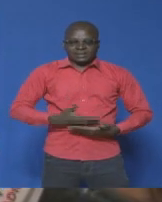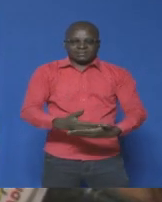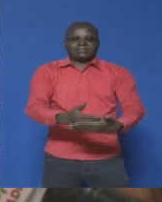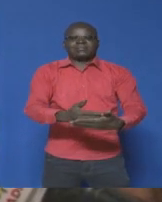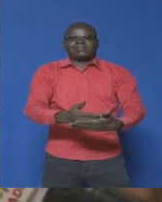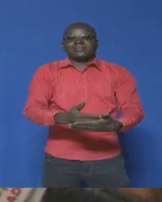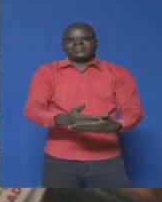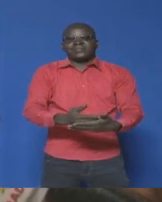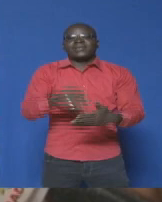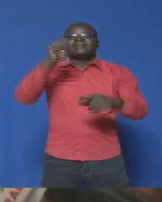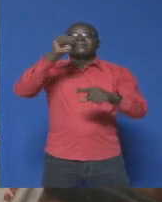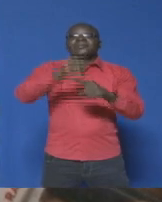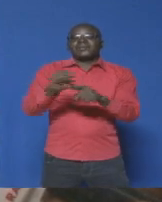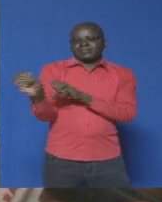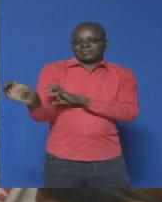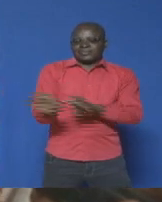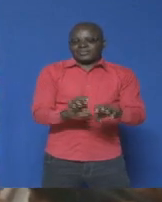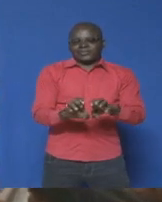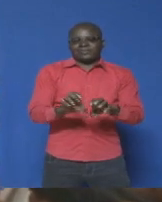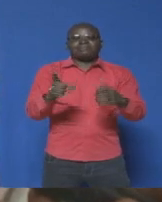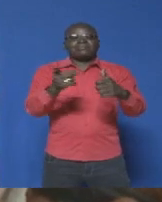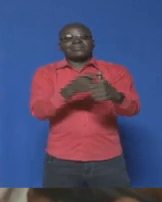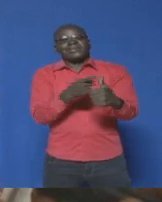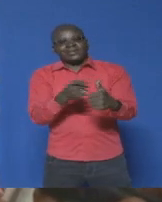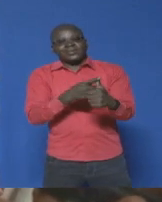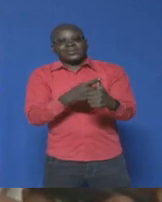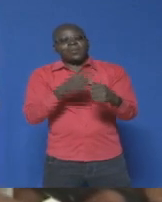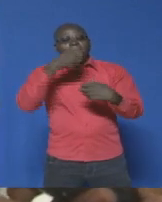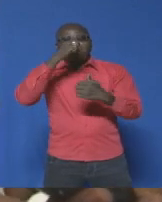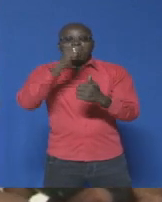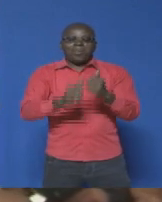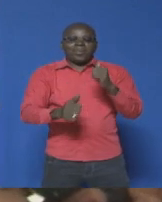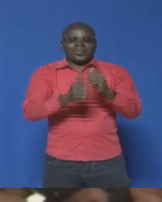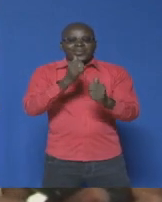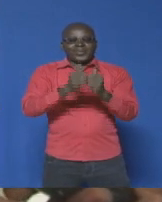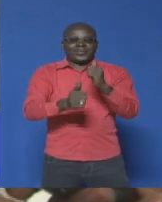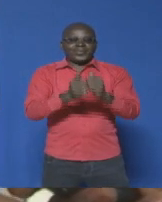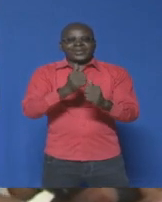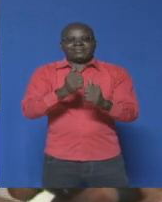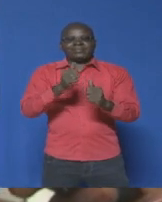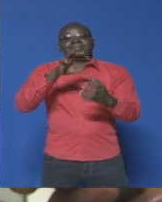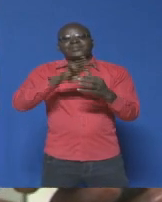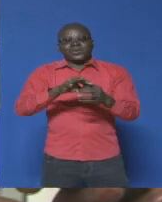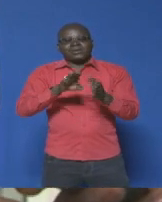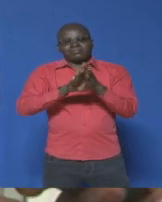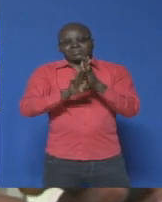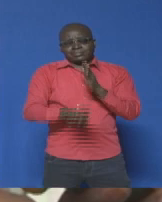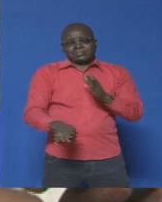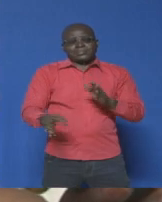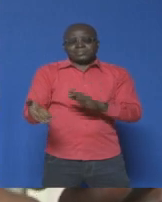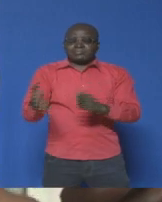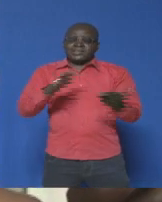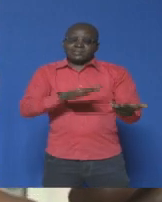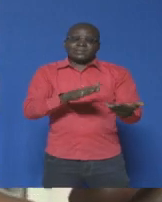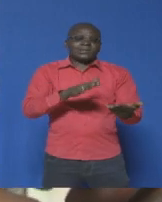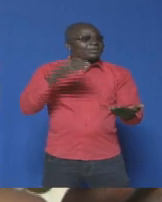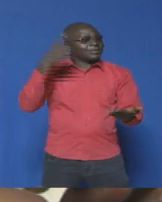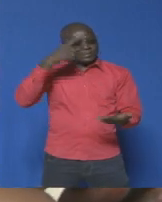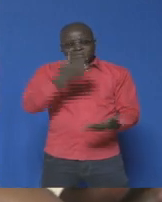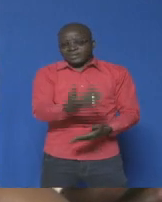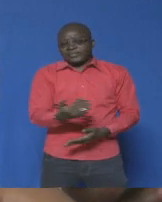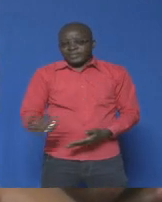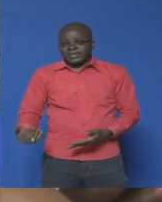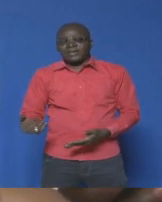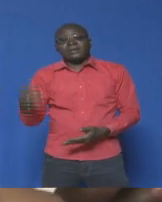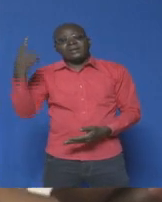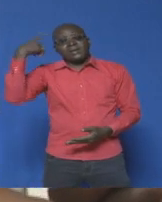qui seront abordés, il y a d'abord la problématique de la réduction de la mortalité maternelle, néonatale et infantile. Le